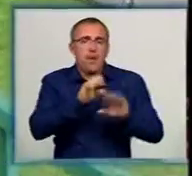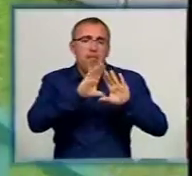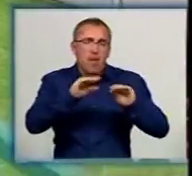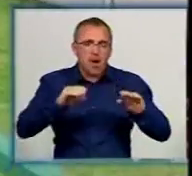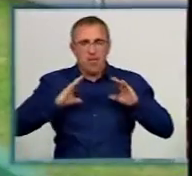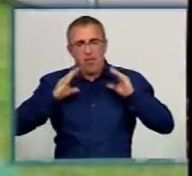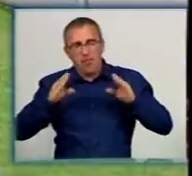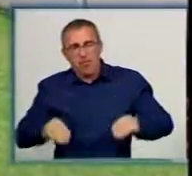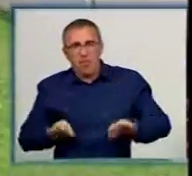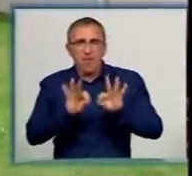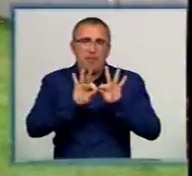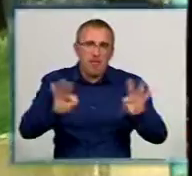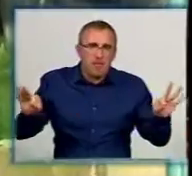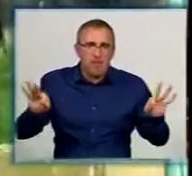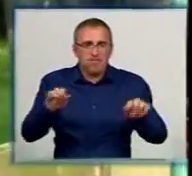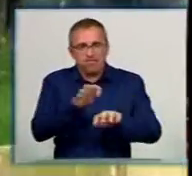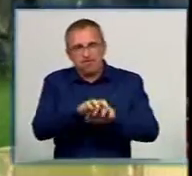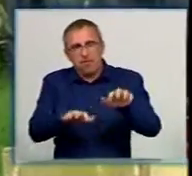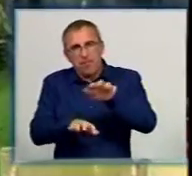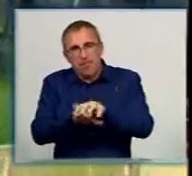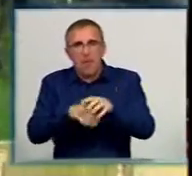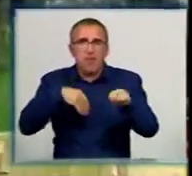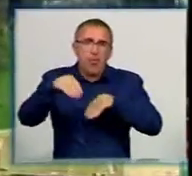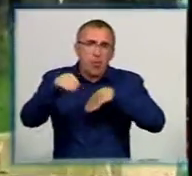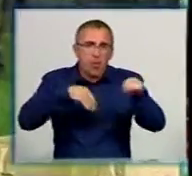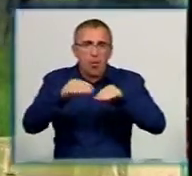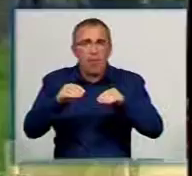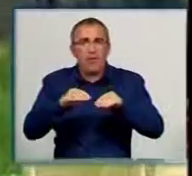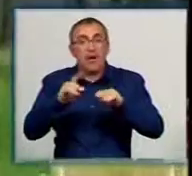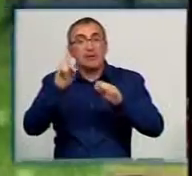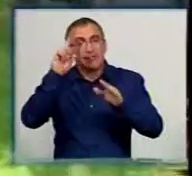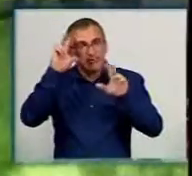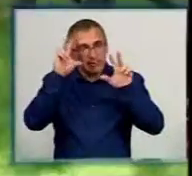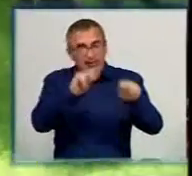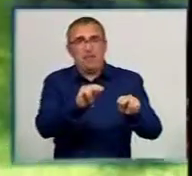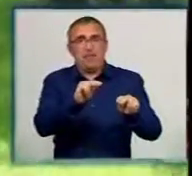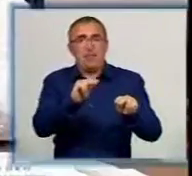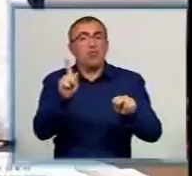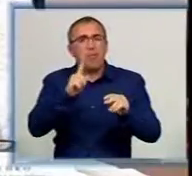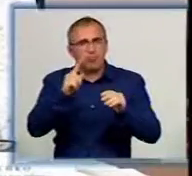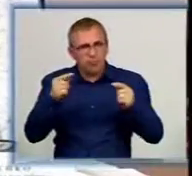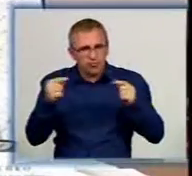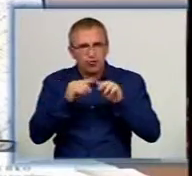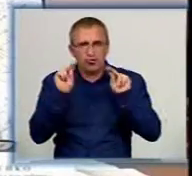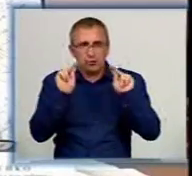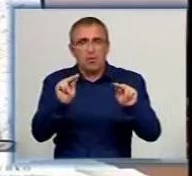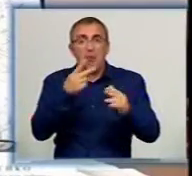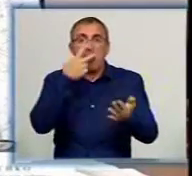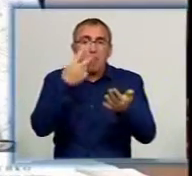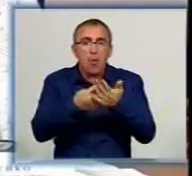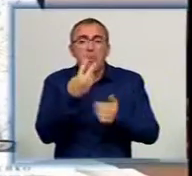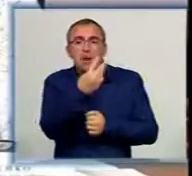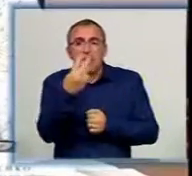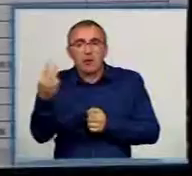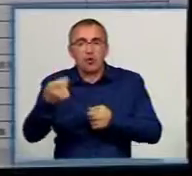ковдри, простирадла, одяг та берци. Усі покупки та витрати запевняють у фонді «Прозорі». Обіг коштів може побачити кожен на сайті